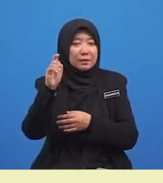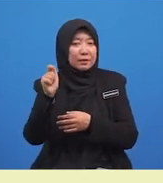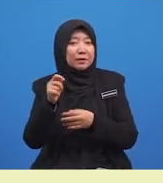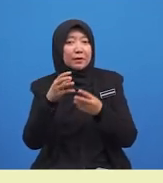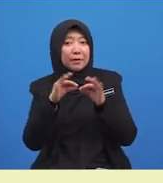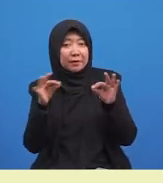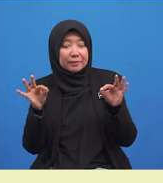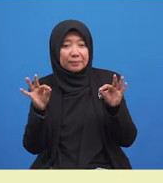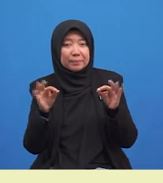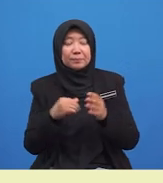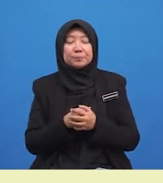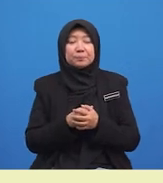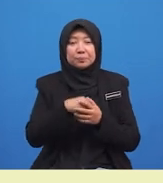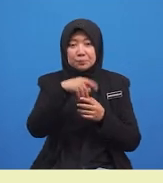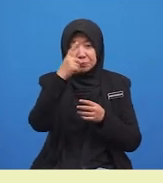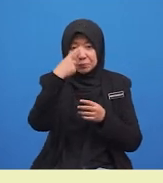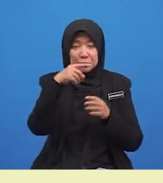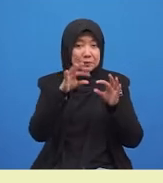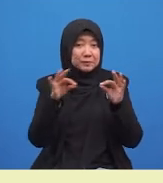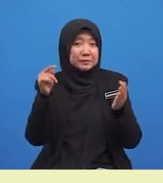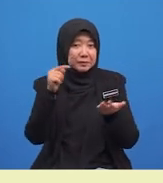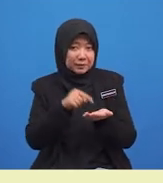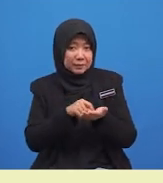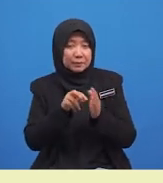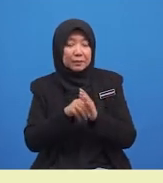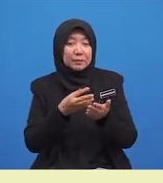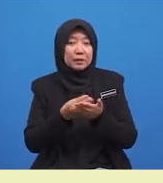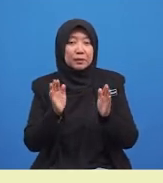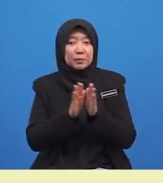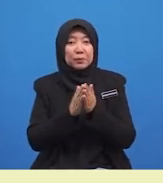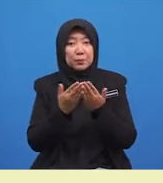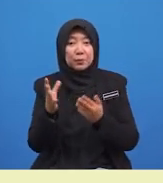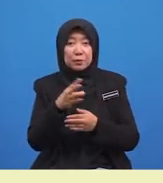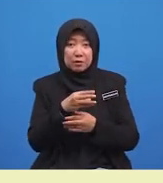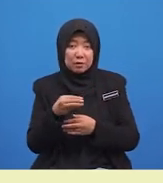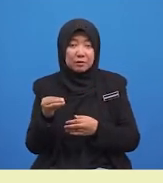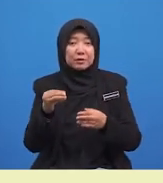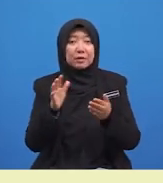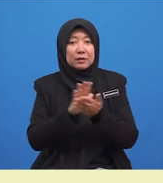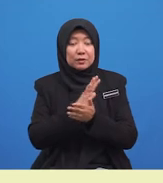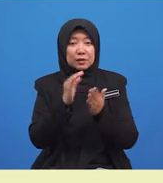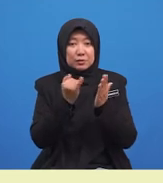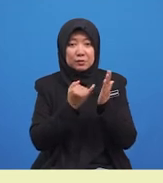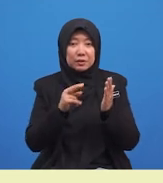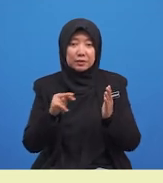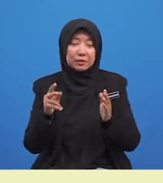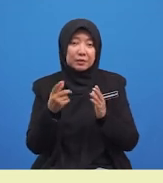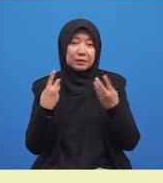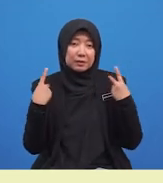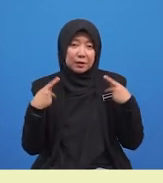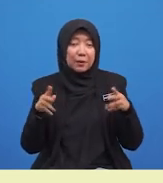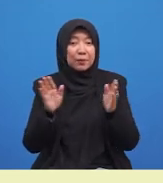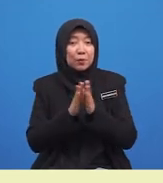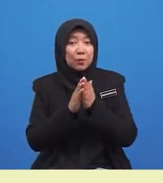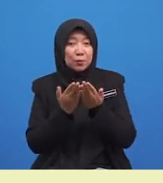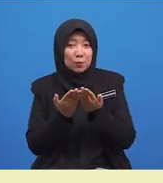Predikat bagi ayat-ayat ini ialah Membeli buku dan kertas lukisan di kedai buku.